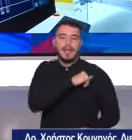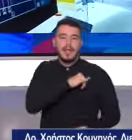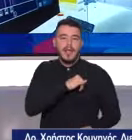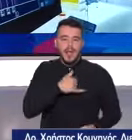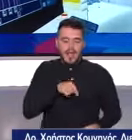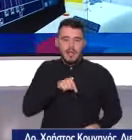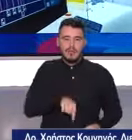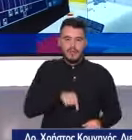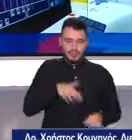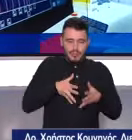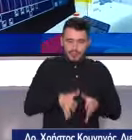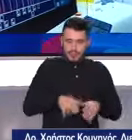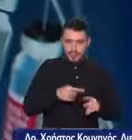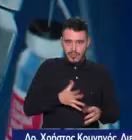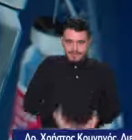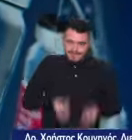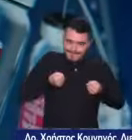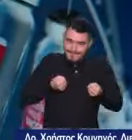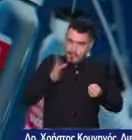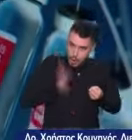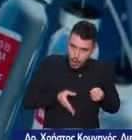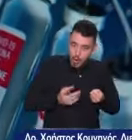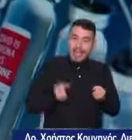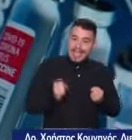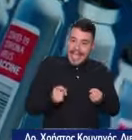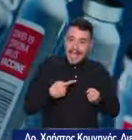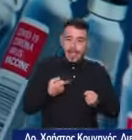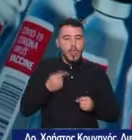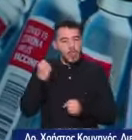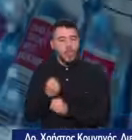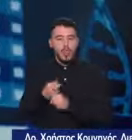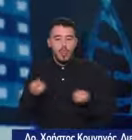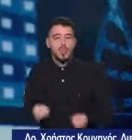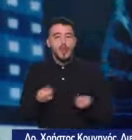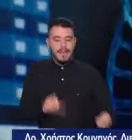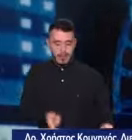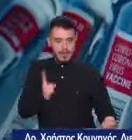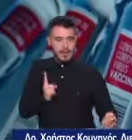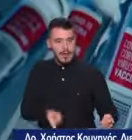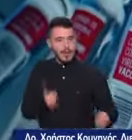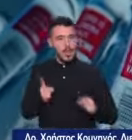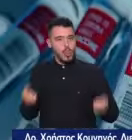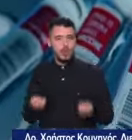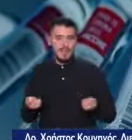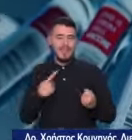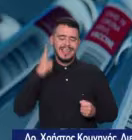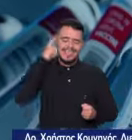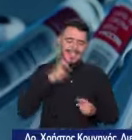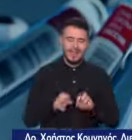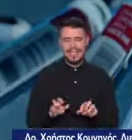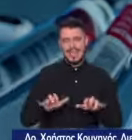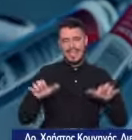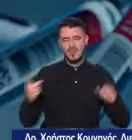όσο και στη στήση. Επειδή αυτό ακούγεται πραγματικά εξαιρετικό για τον καρκίνο που είναι ο πιο συχνός στους άντρες. Έτσι μην το ξεχνάμε ποτέ.